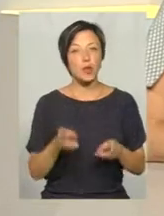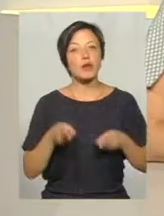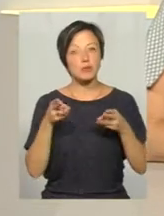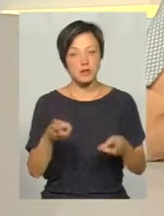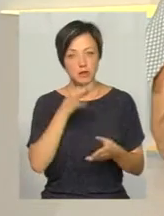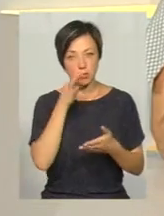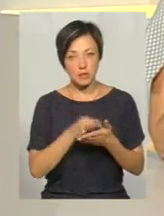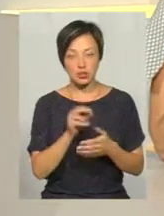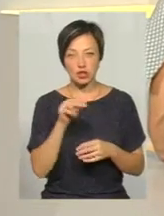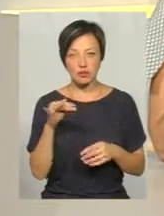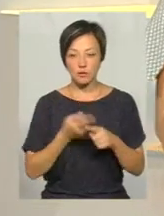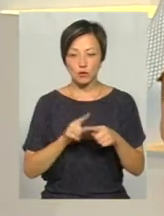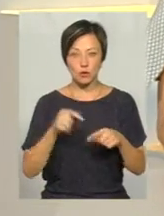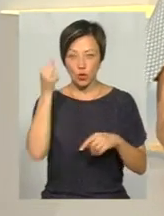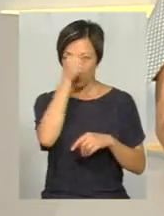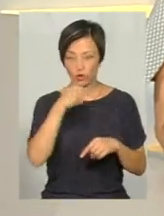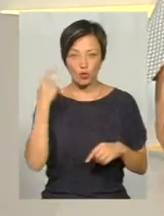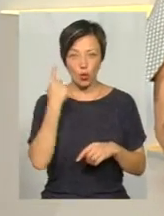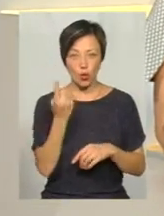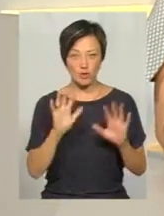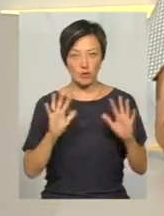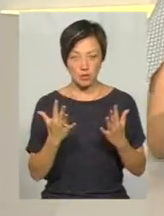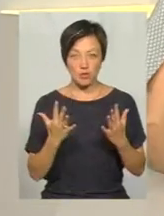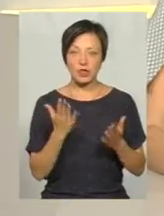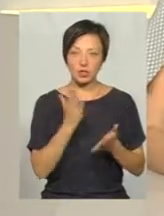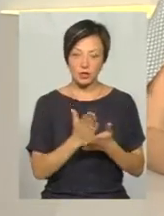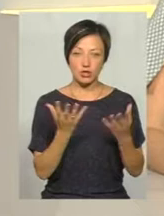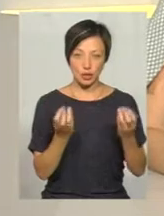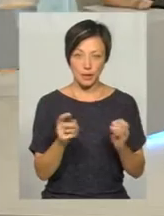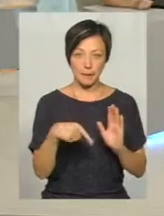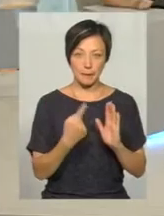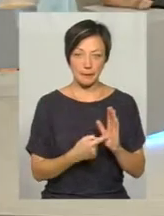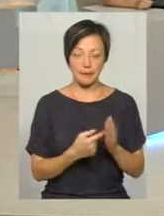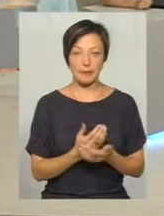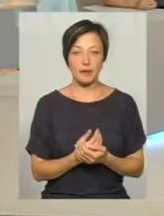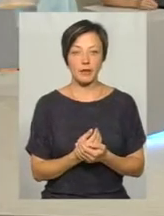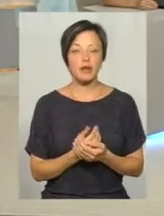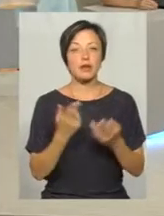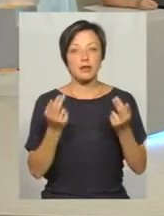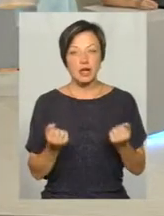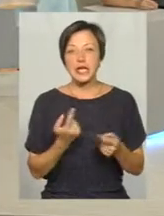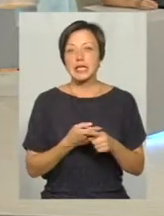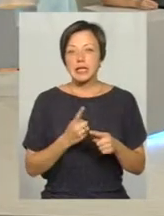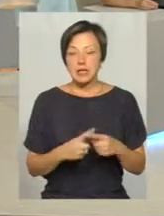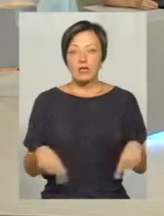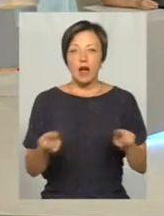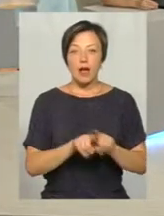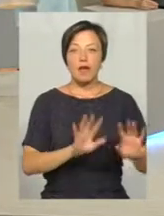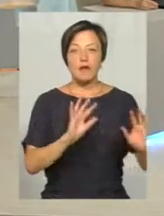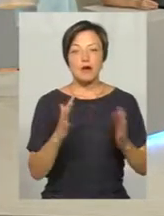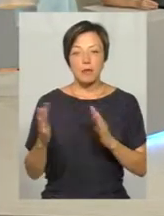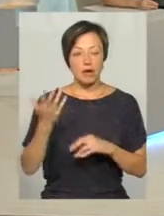відповідальності, чи в цьому році ми чули про один такий випадок, Чи є ще? Так, це вже такі випадки, коли